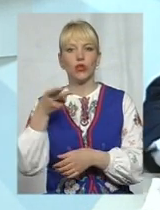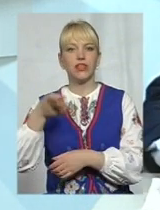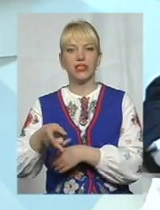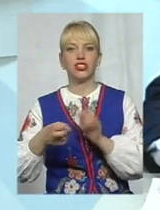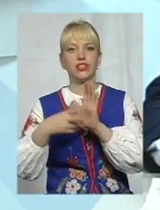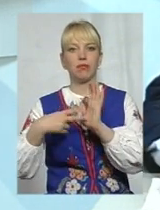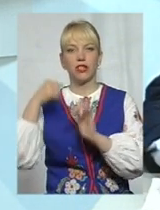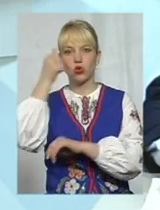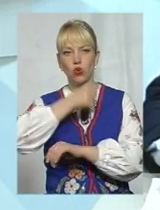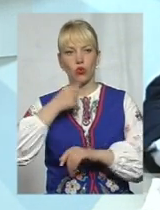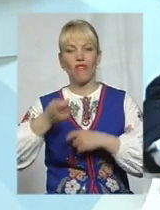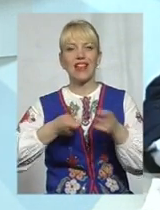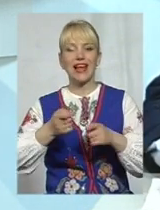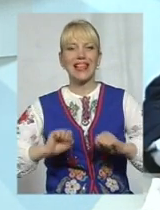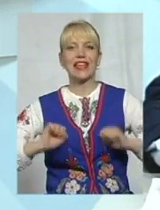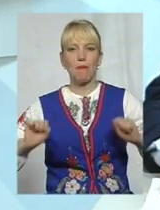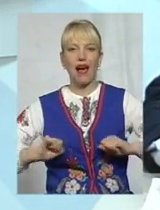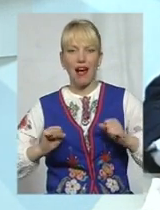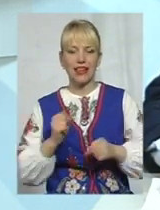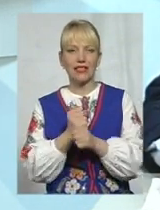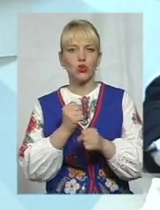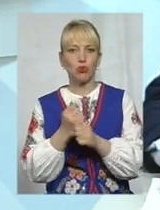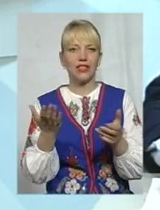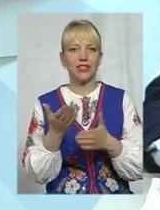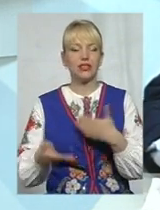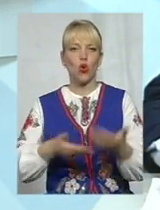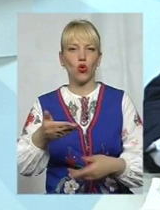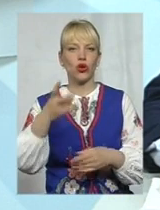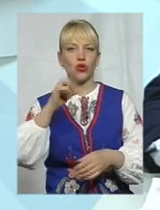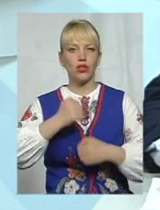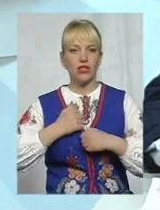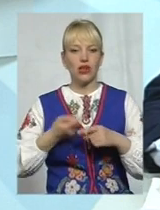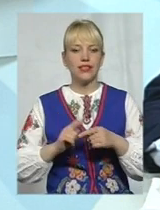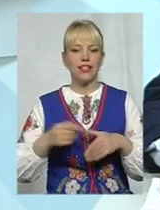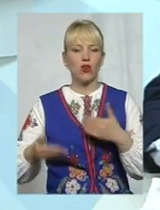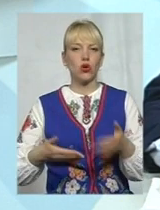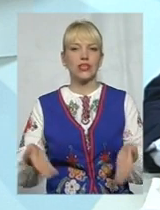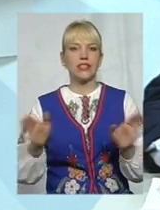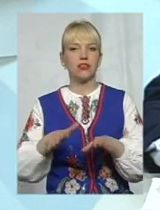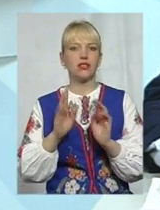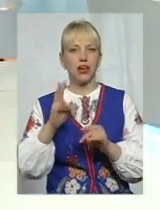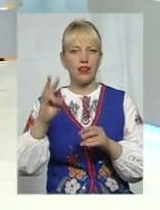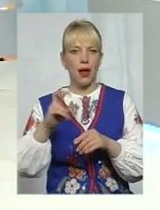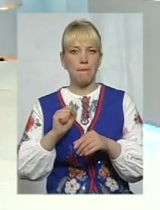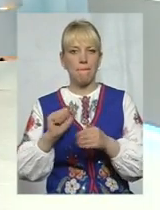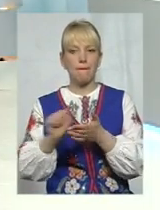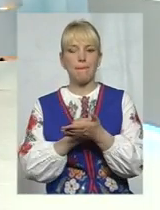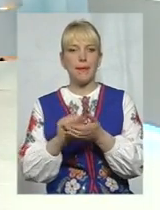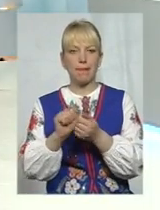року намагалася зробити якісь певні кроки. Але, на жаль, ці кроки залишалися тільки на папері і тільки на словах.